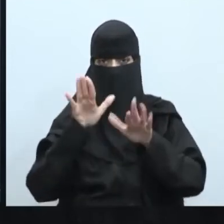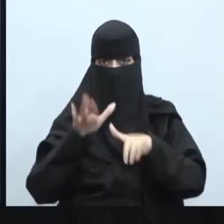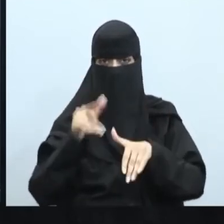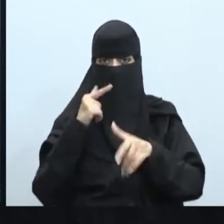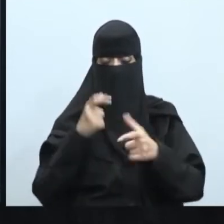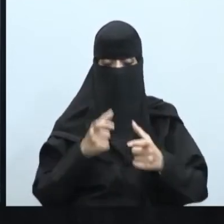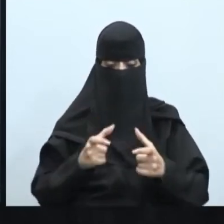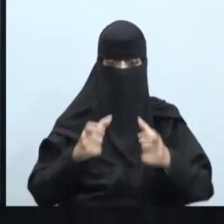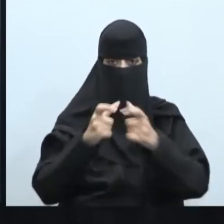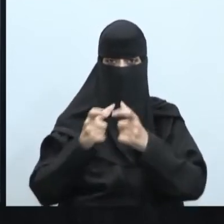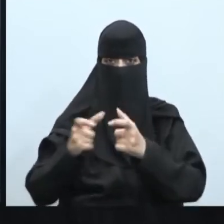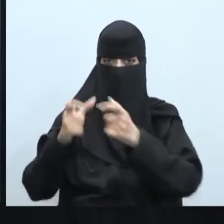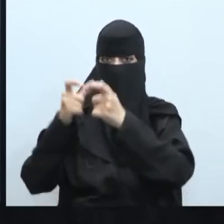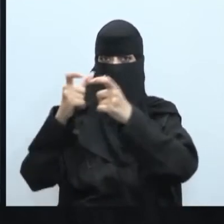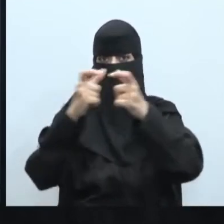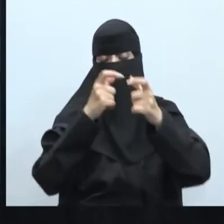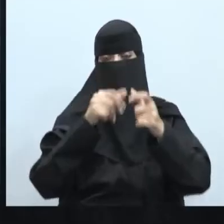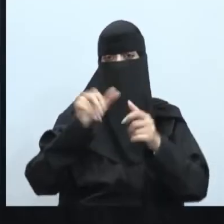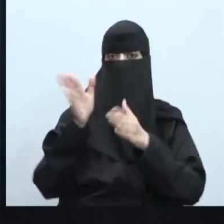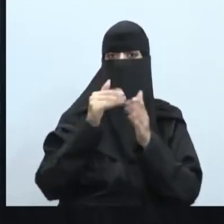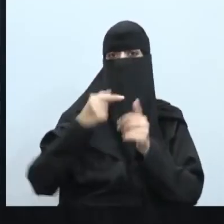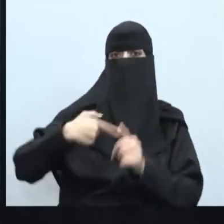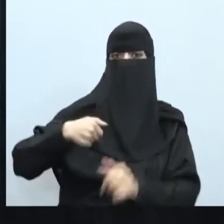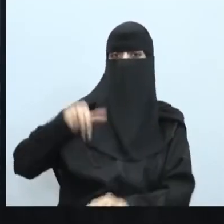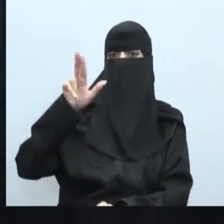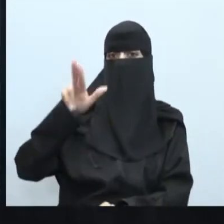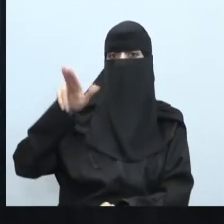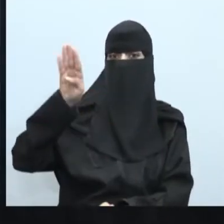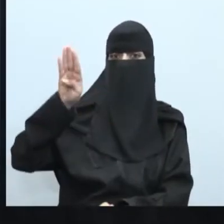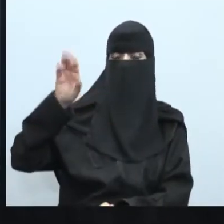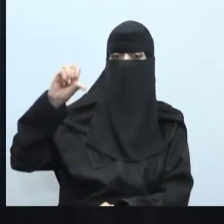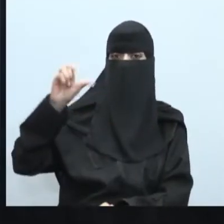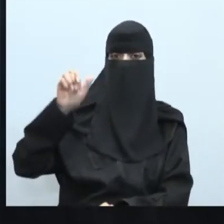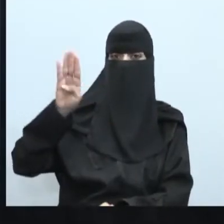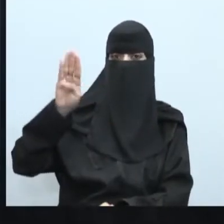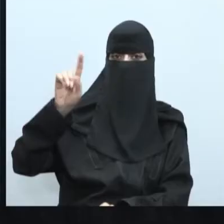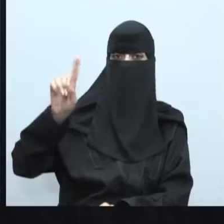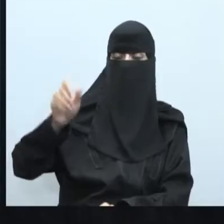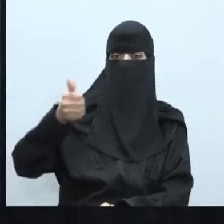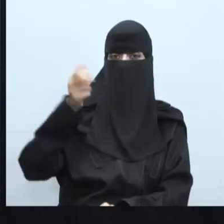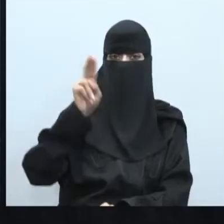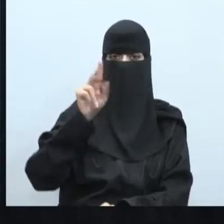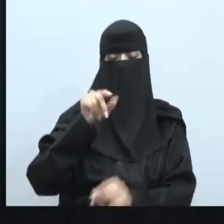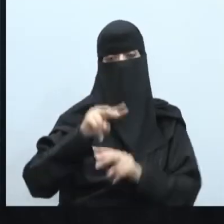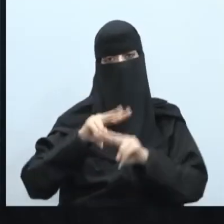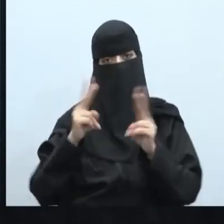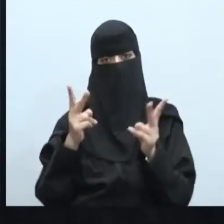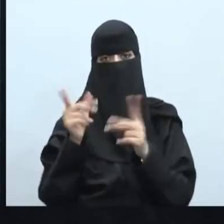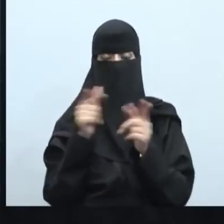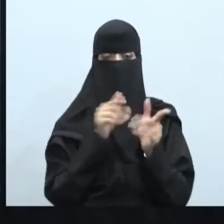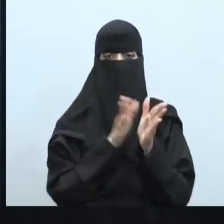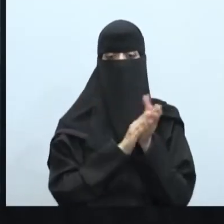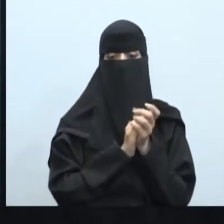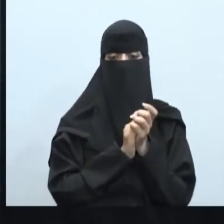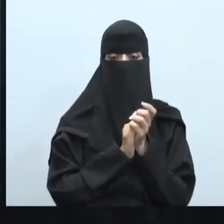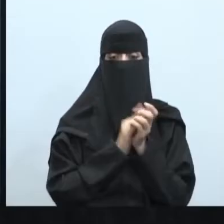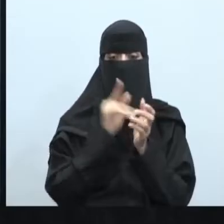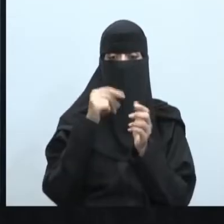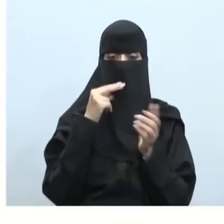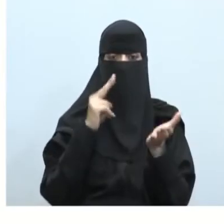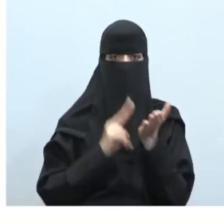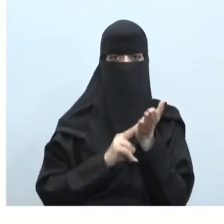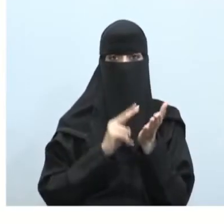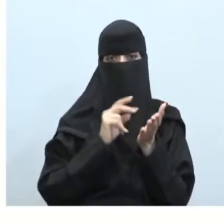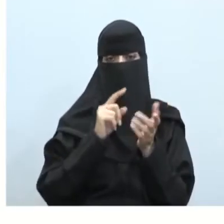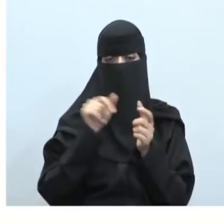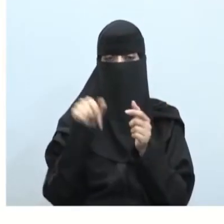في مجموعات تسمى بالكوكبات أو لها مسمى آخر يطلق عليها تعبير